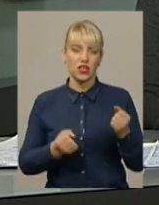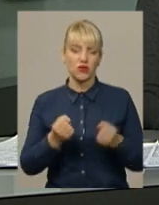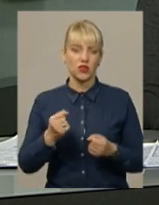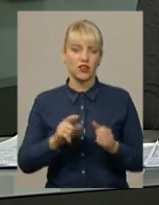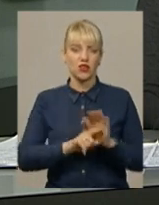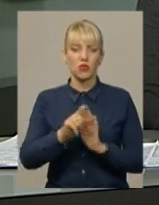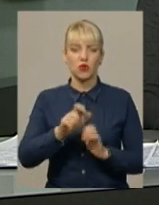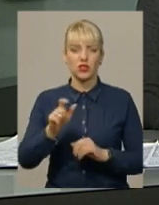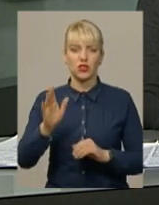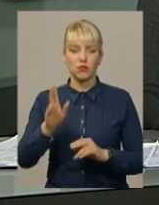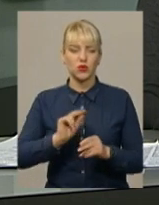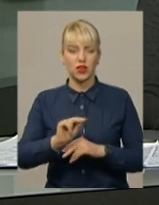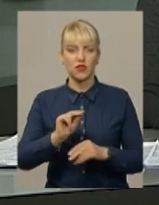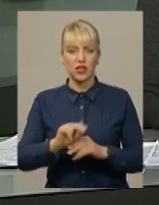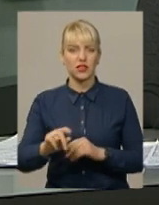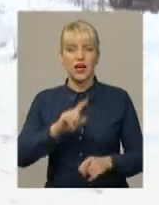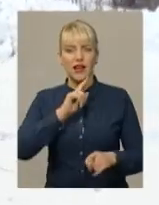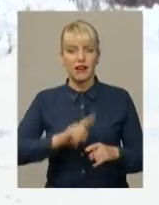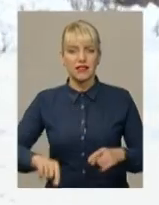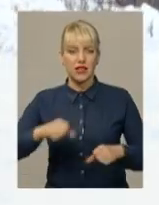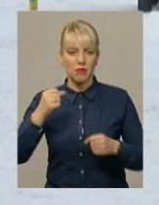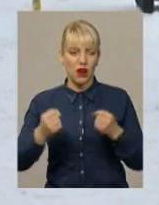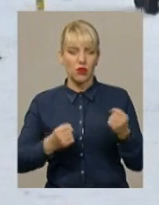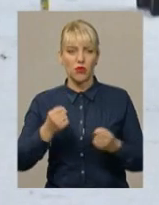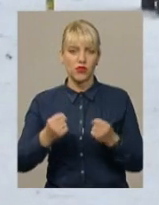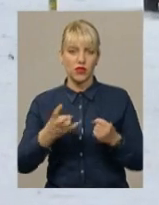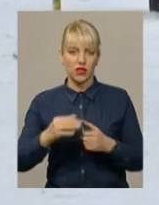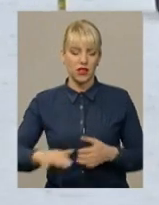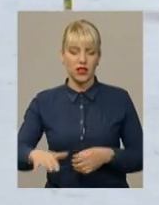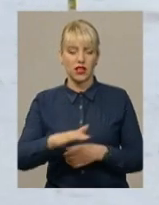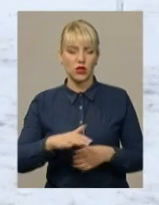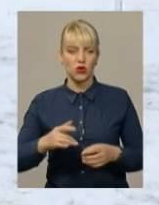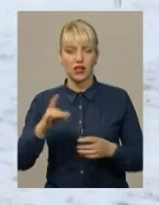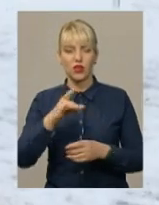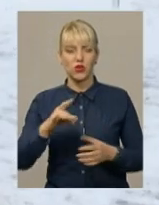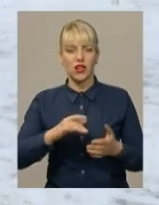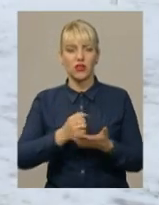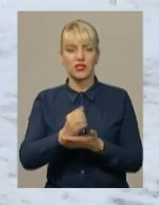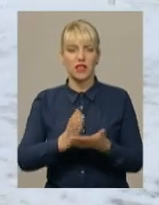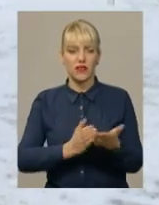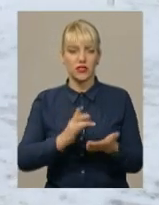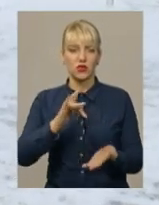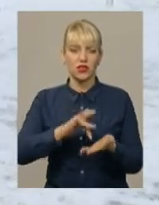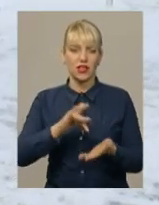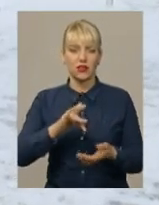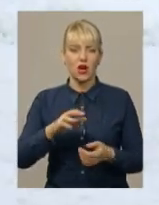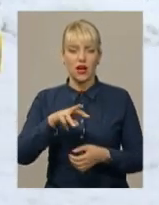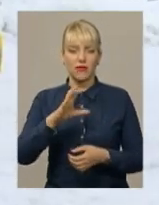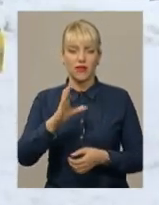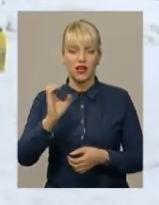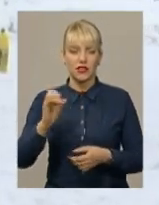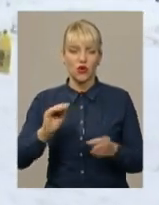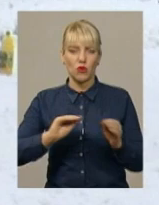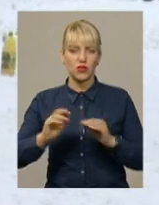початківців навчатимуть екстремальному водінню. На території регіонального сервісного центру МВС у Хмельницькій області облаштують